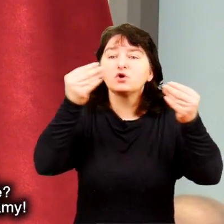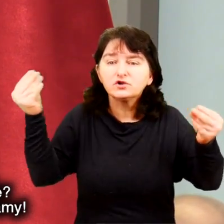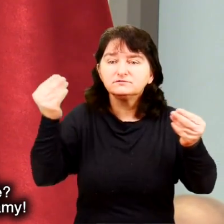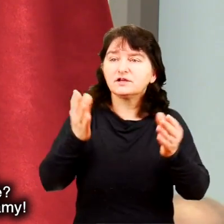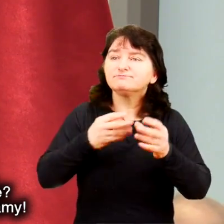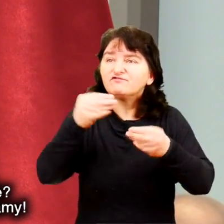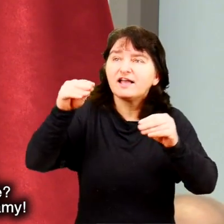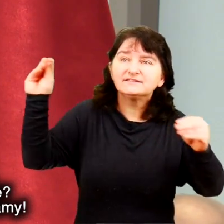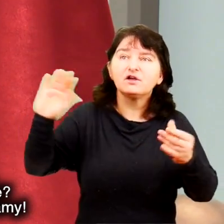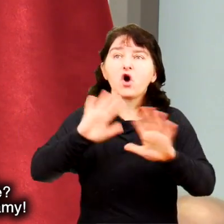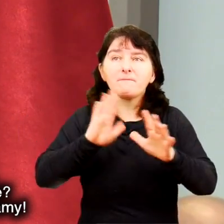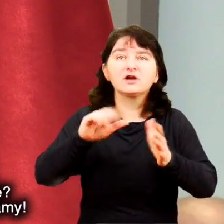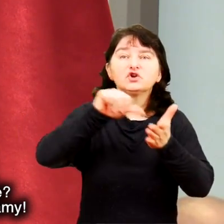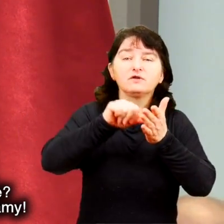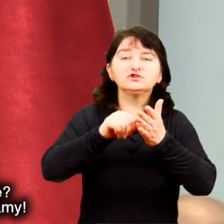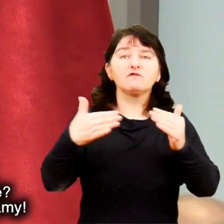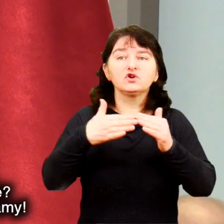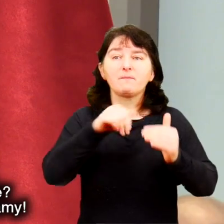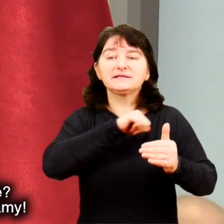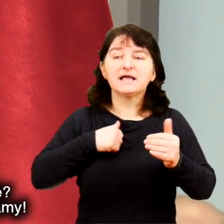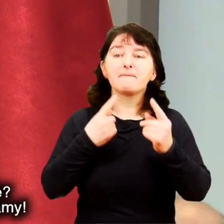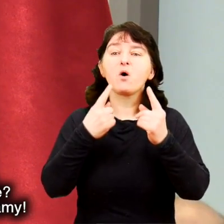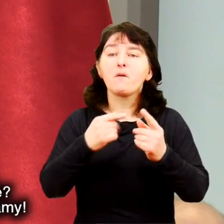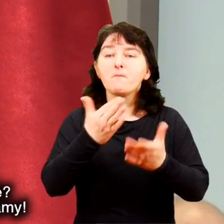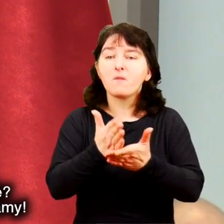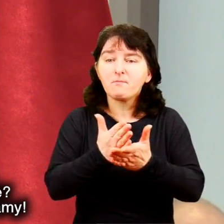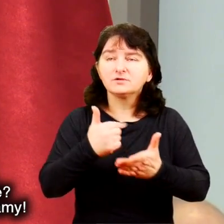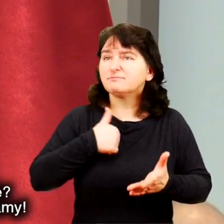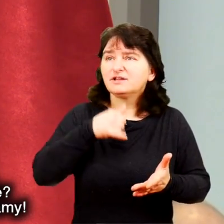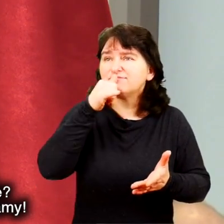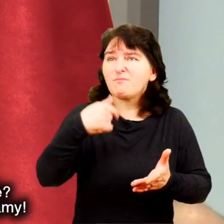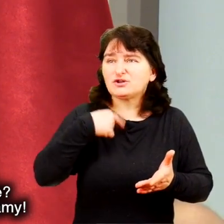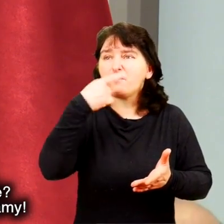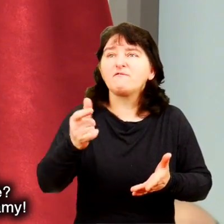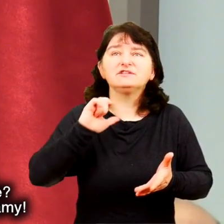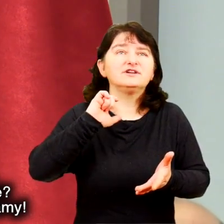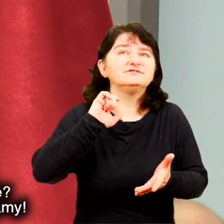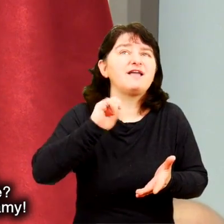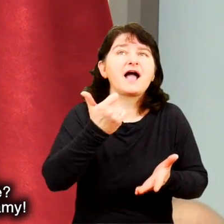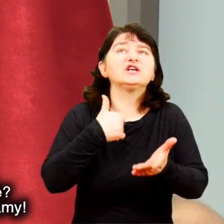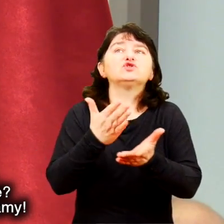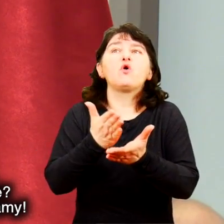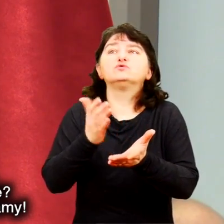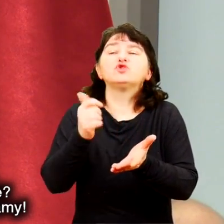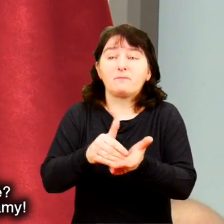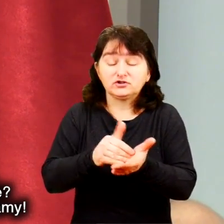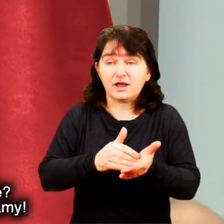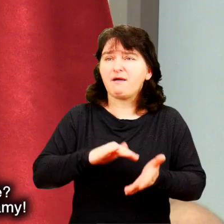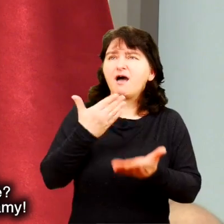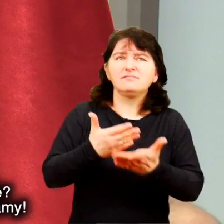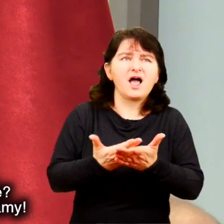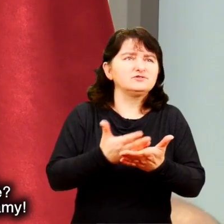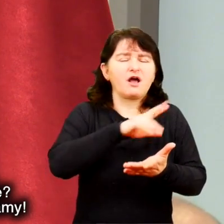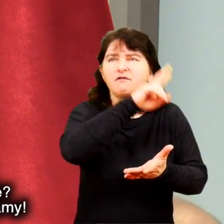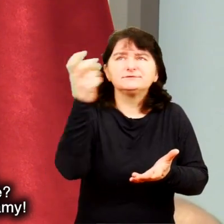rozwijaniem opieki w środowiskowych domach samopomocy, że nie jesteśmy w stanie odpowiedzieć na te potrzeby. Ale z